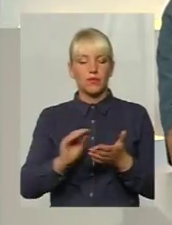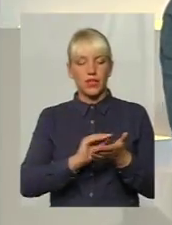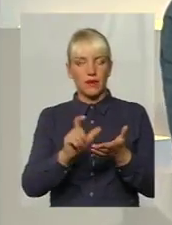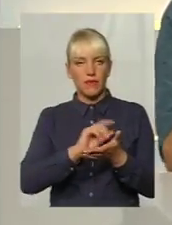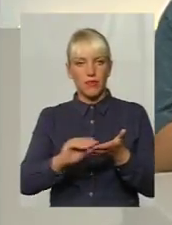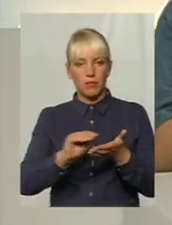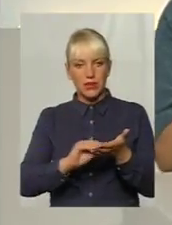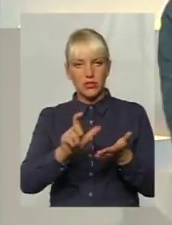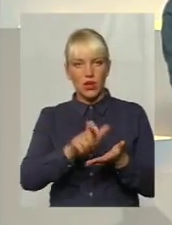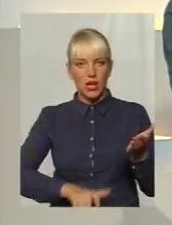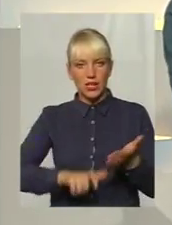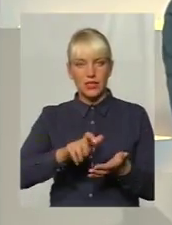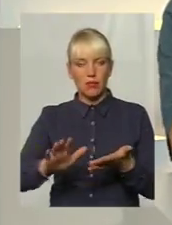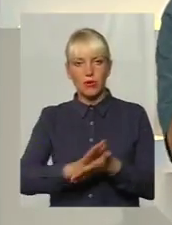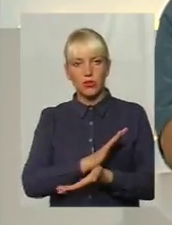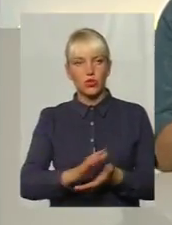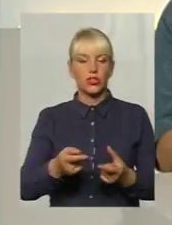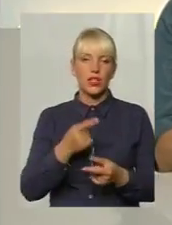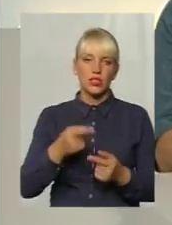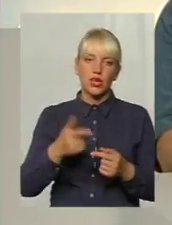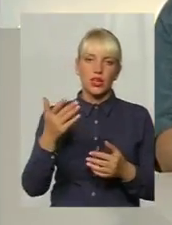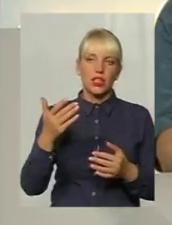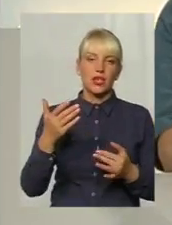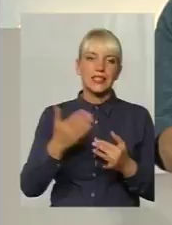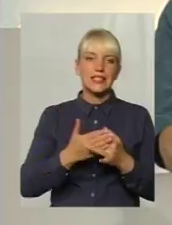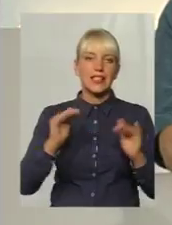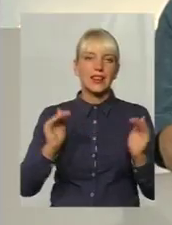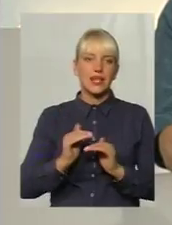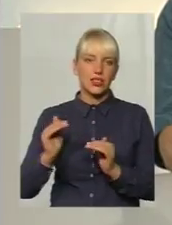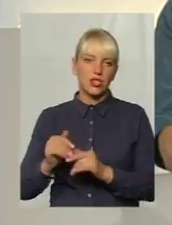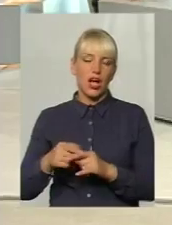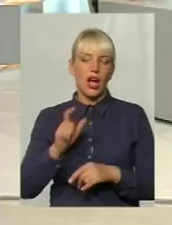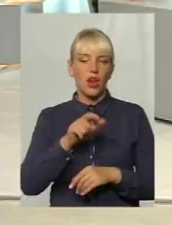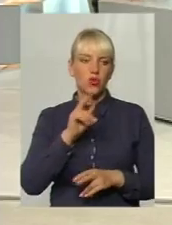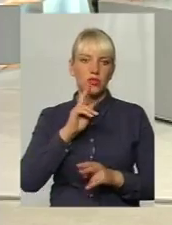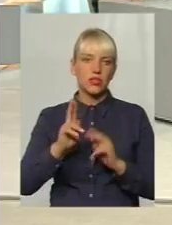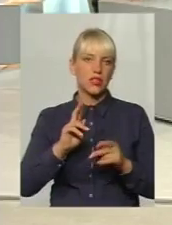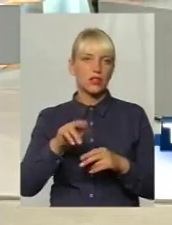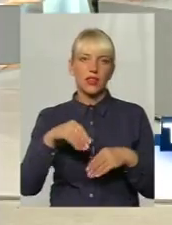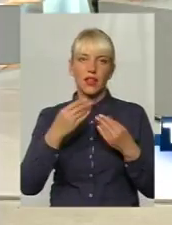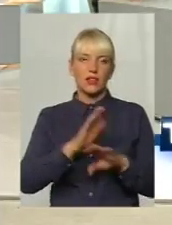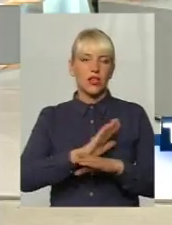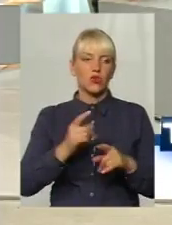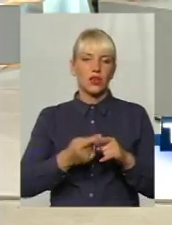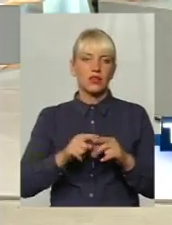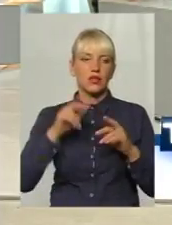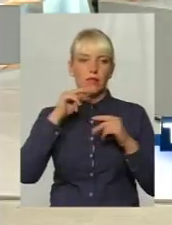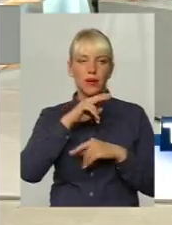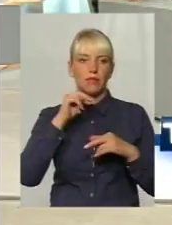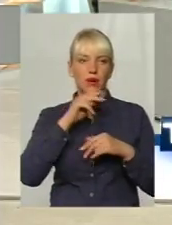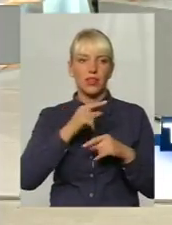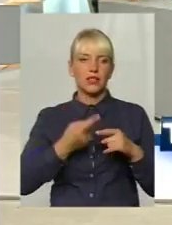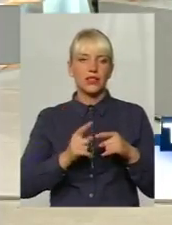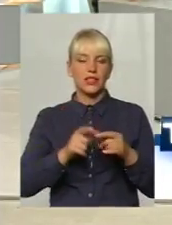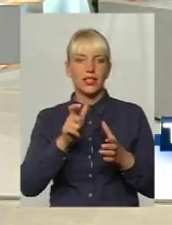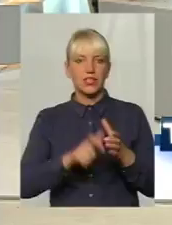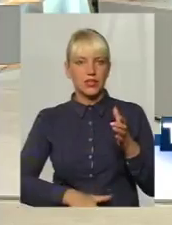рецепти або рецепти зі знижкою на певні препарати, а зараз якраз люди скажуться на те, що їм не дають на ці препарати цих